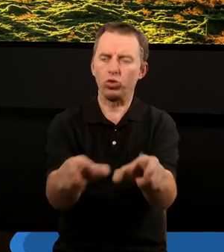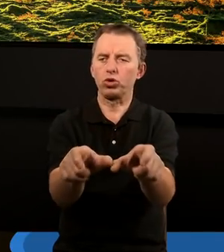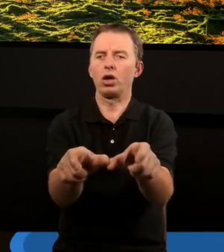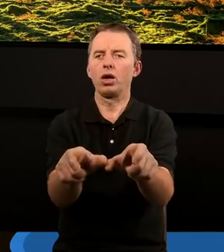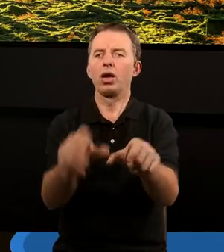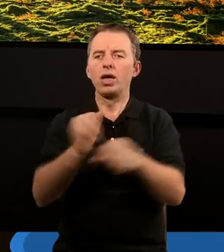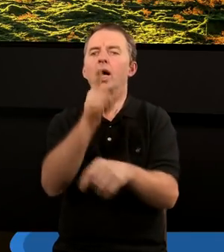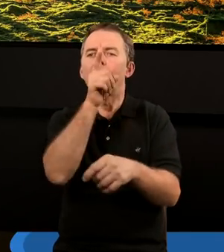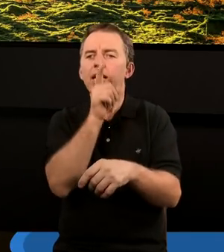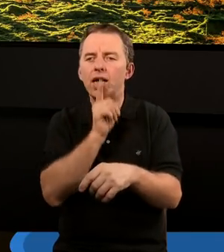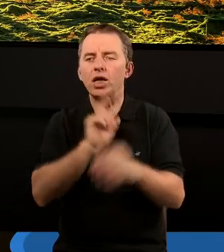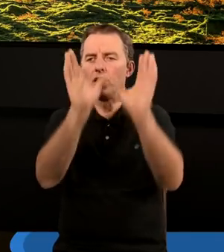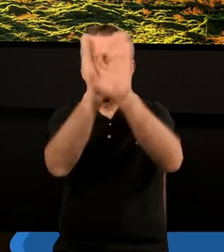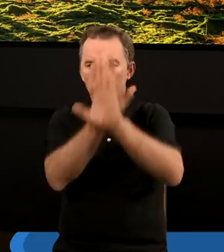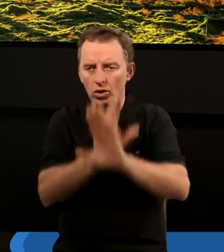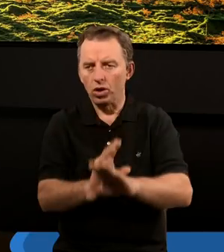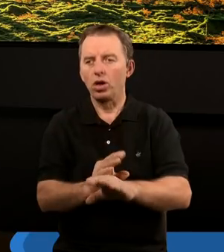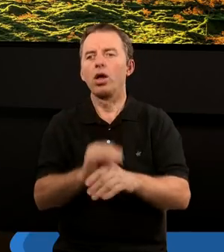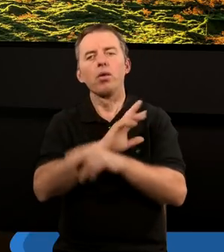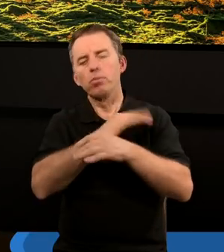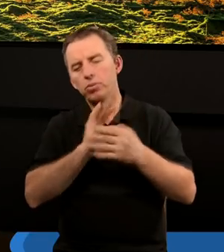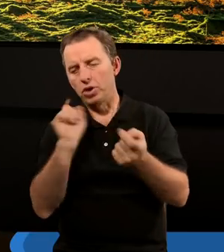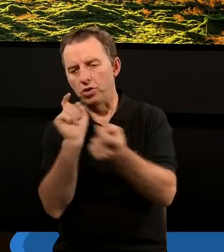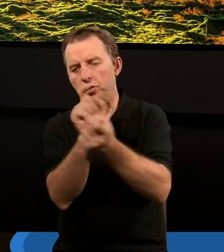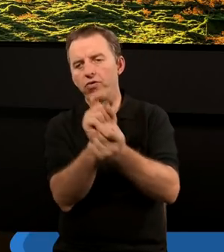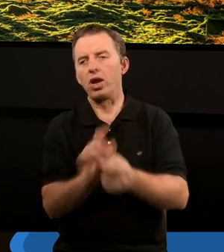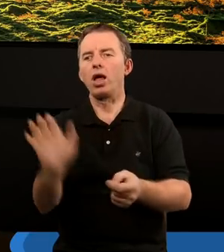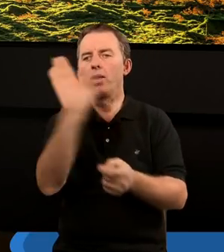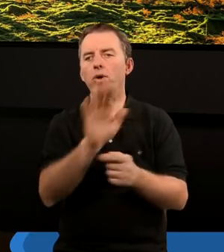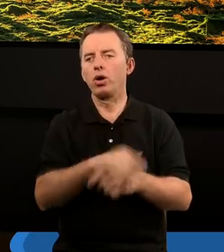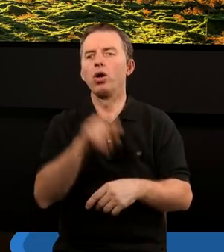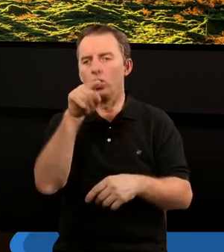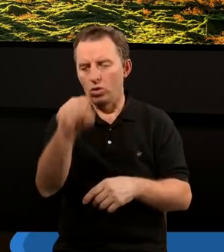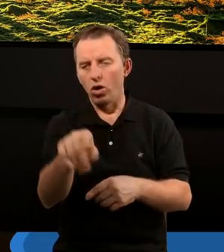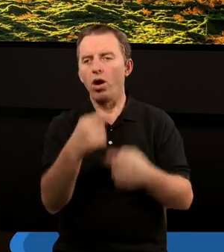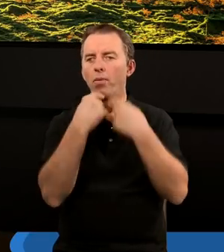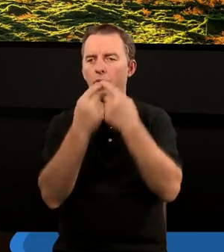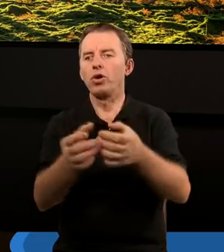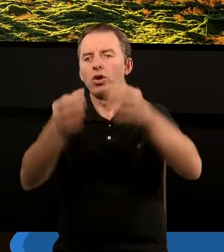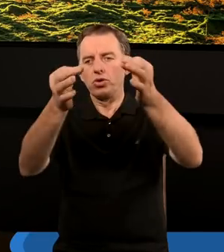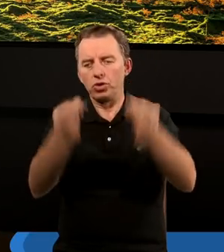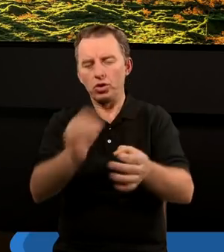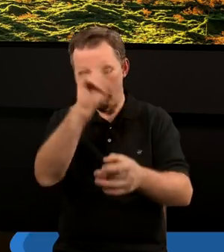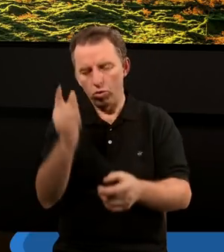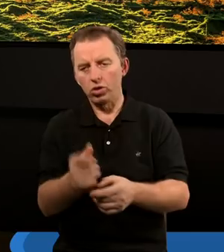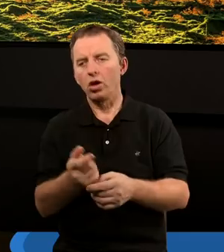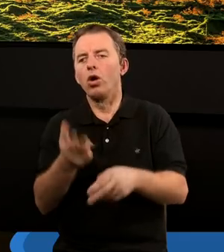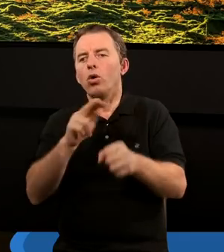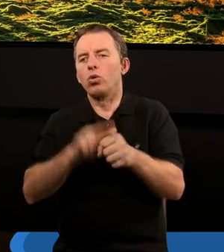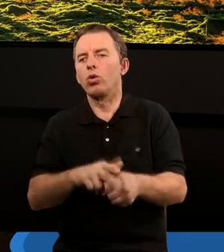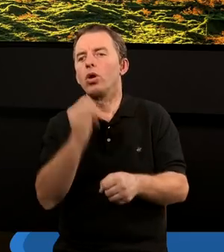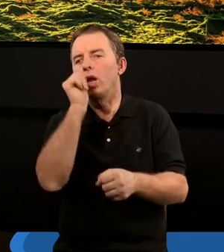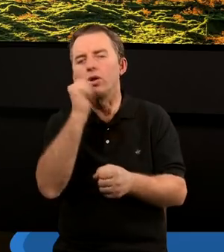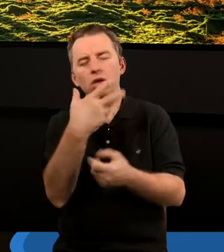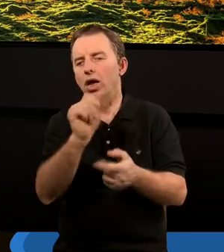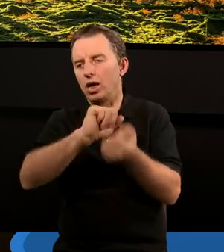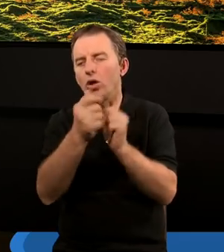do jakiejś religijnej czci, absolutnie przeciwnej Bogu. I tu chcę właśnie powiedzieć, że dzisiaj wielu ludzi, którzy na